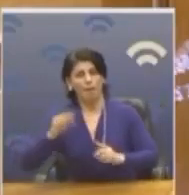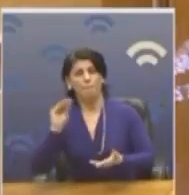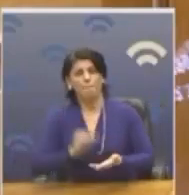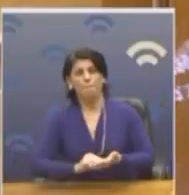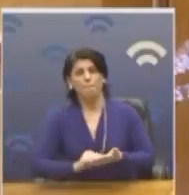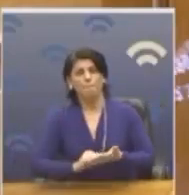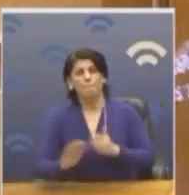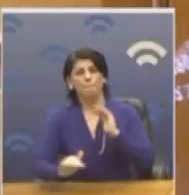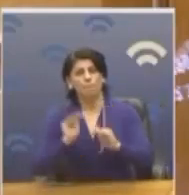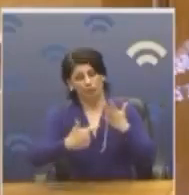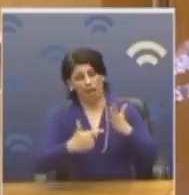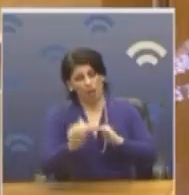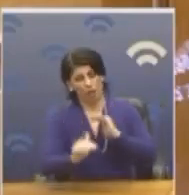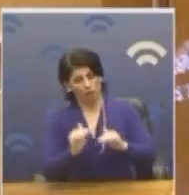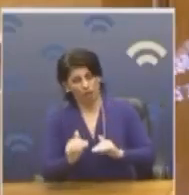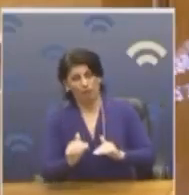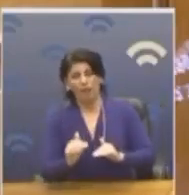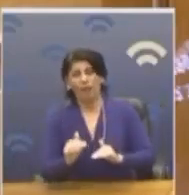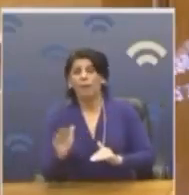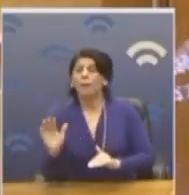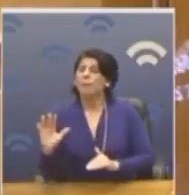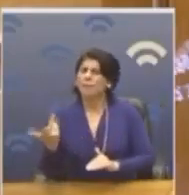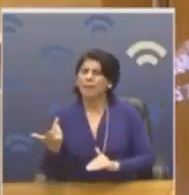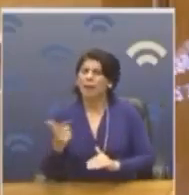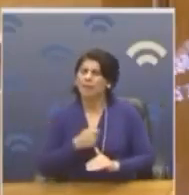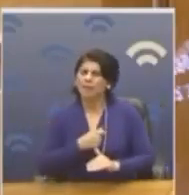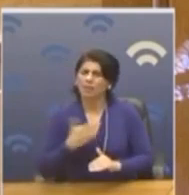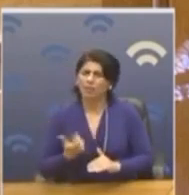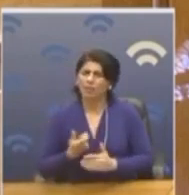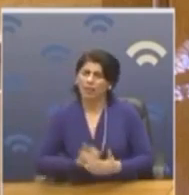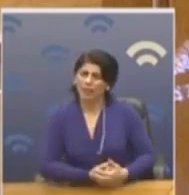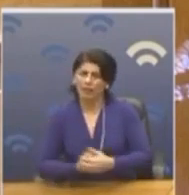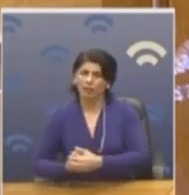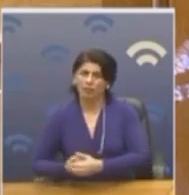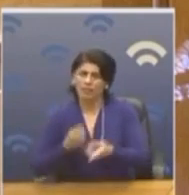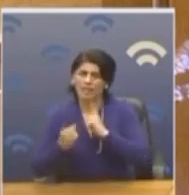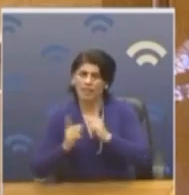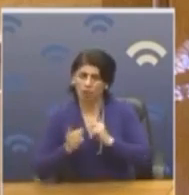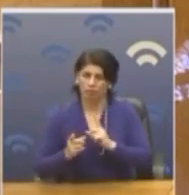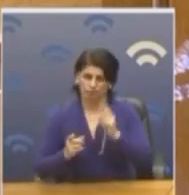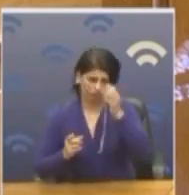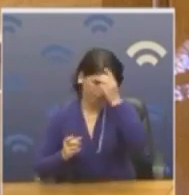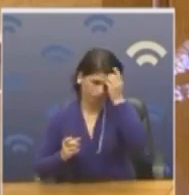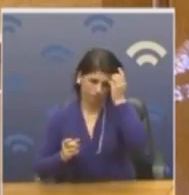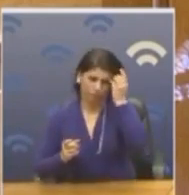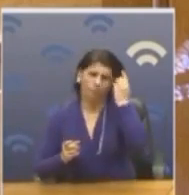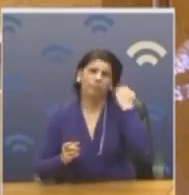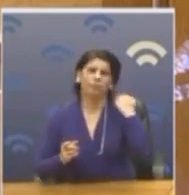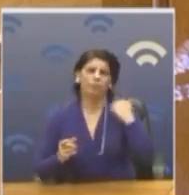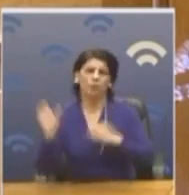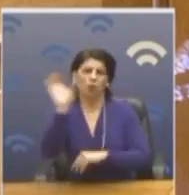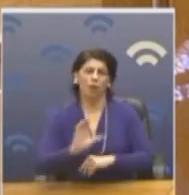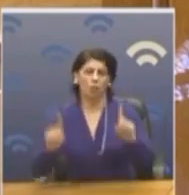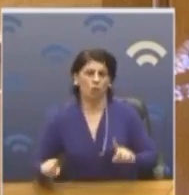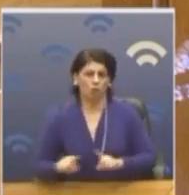βάλω στο πλαίσιο αυτών των επτά ερωτημάτων Ποια πιστεύετε θα είναι η λιτότητα που φέρνει η συντικολόγησή σας Στο όσο αφορά το ευρωομόλογο Στη